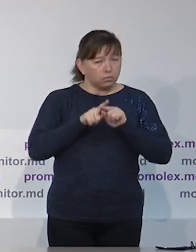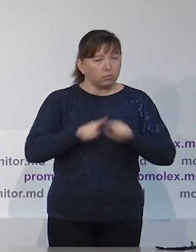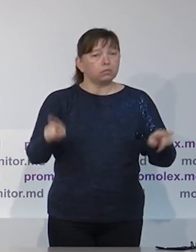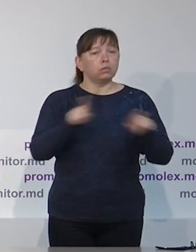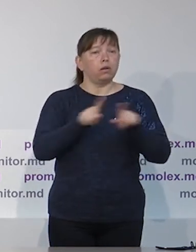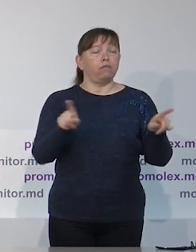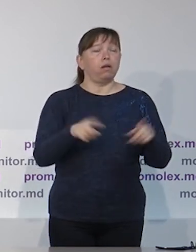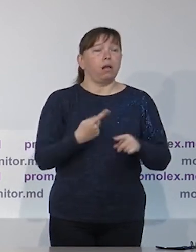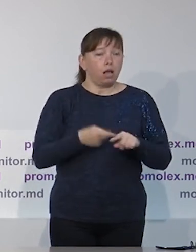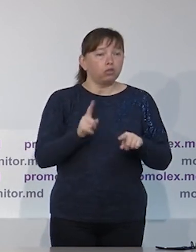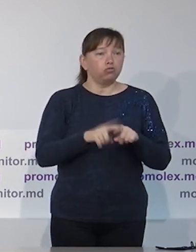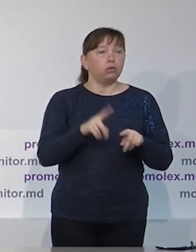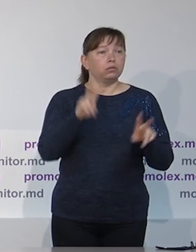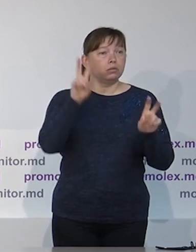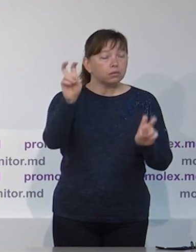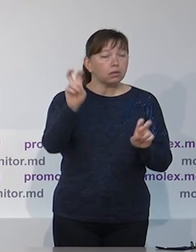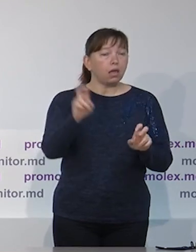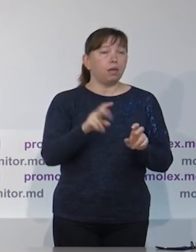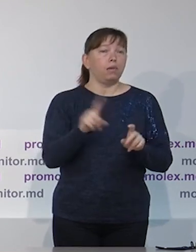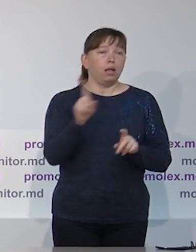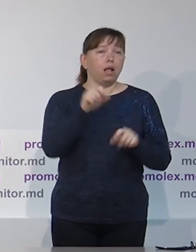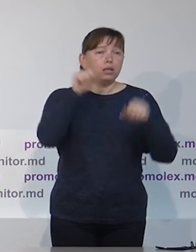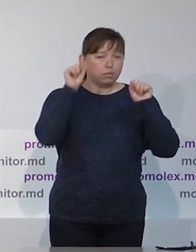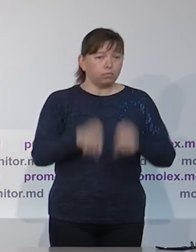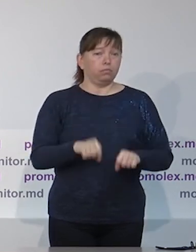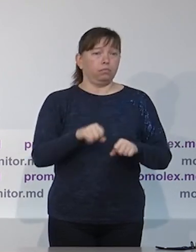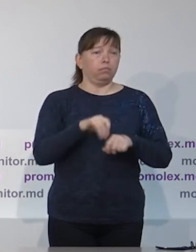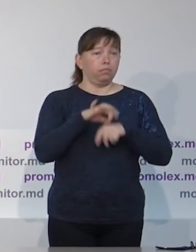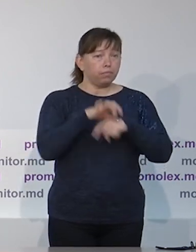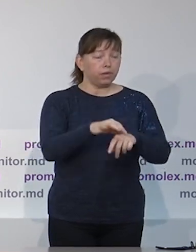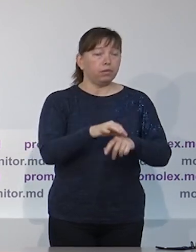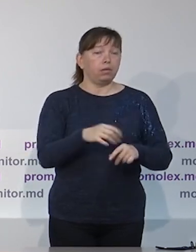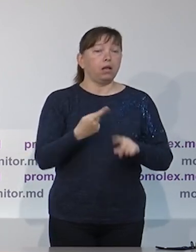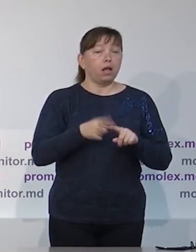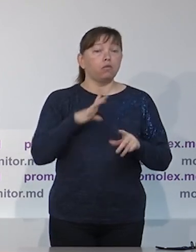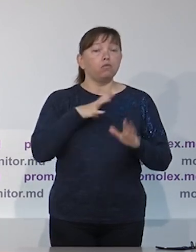Молдова, находящиеся за границей, могут